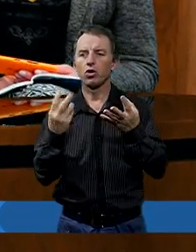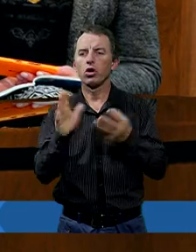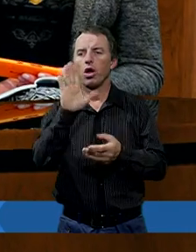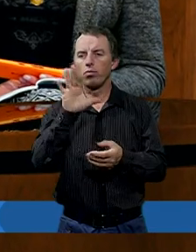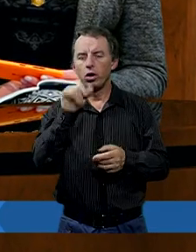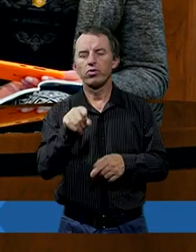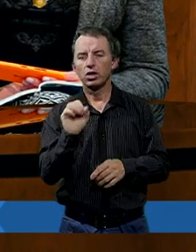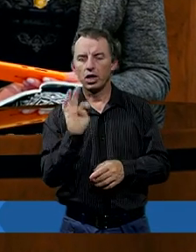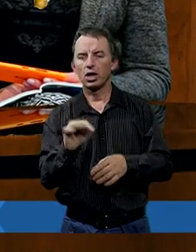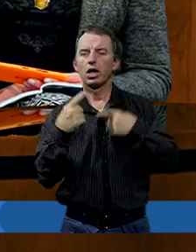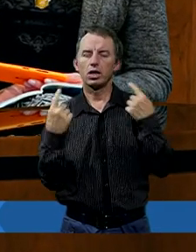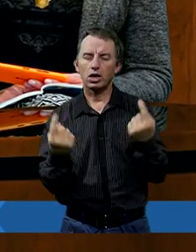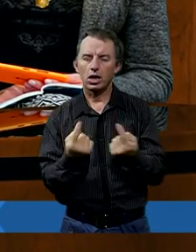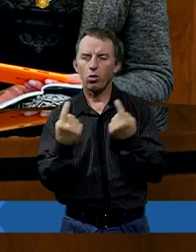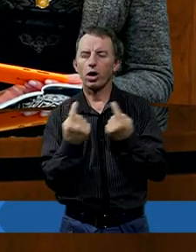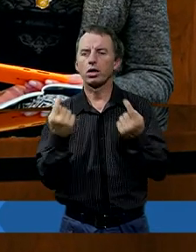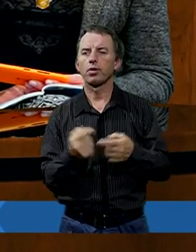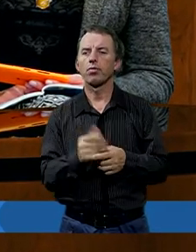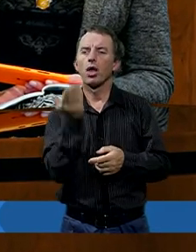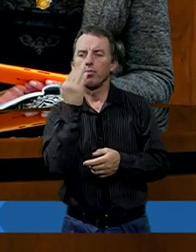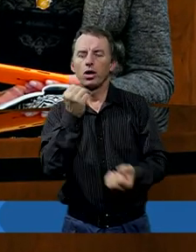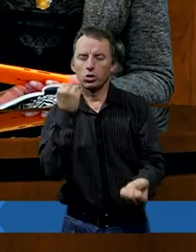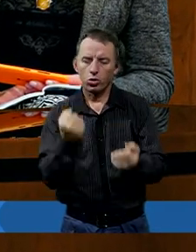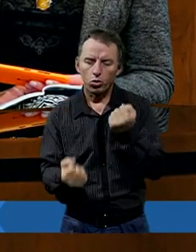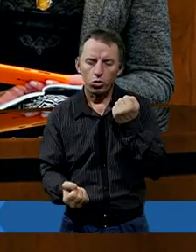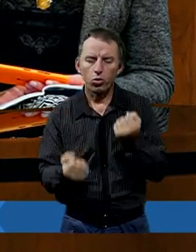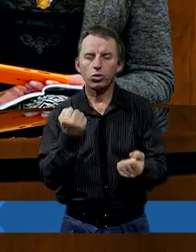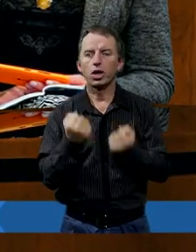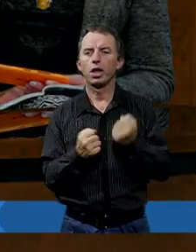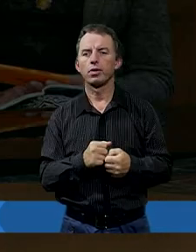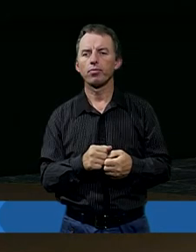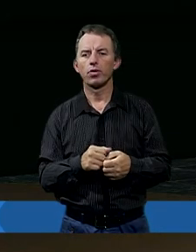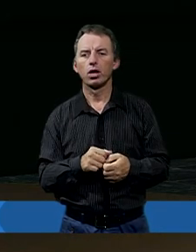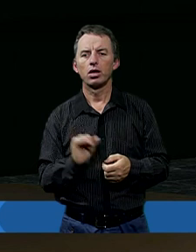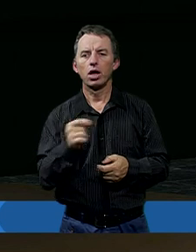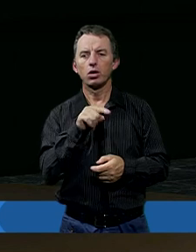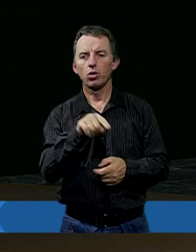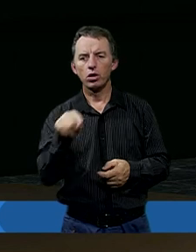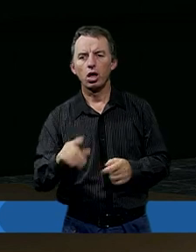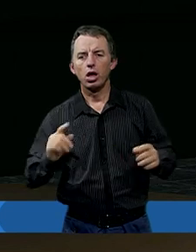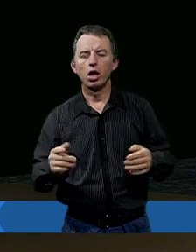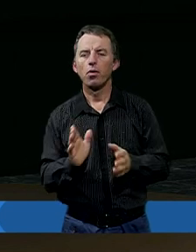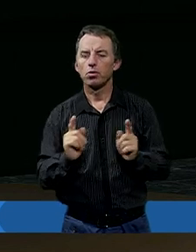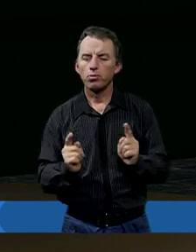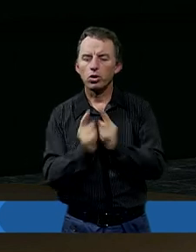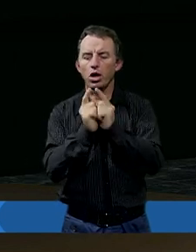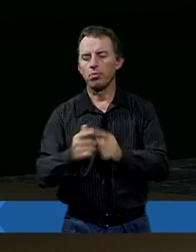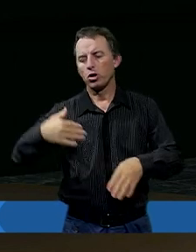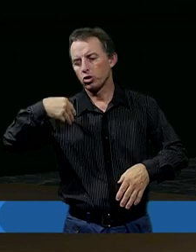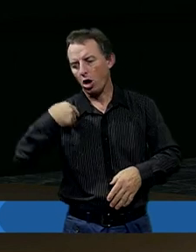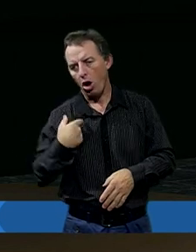w takiej sytuacji bardzo trudnej, tak jak tutaj, spotykamy żałobę,